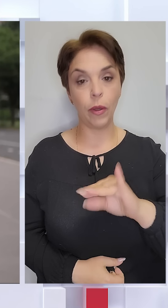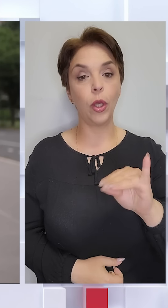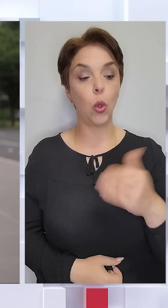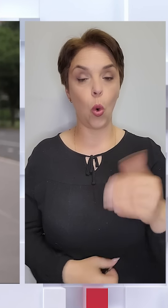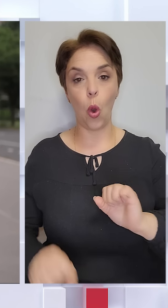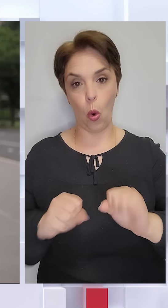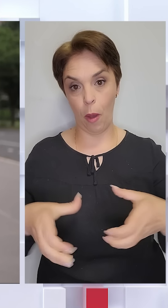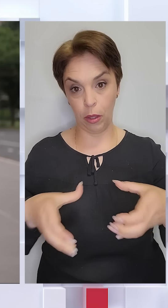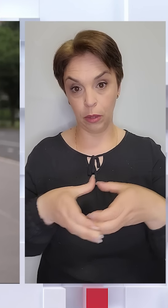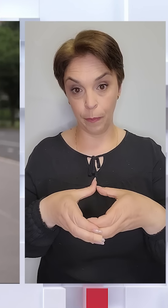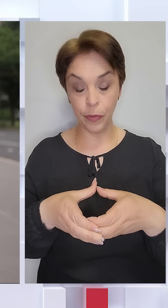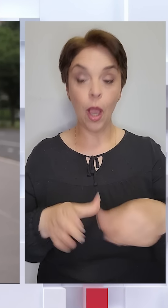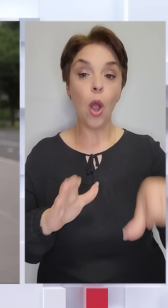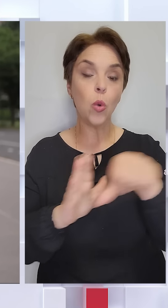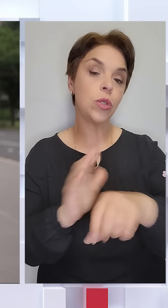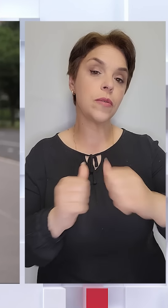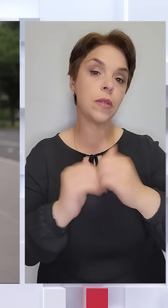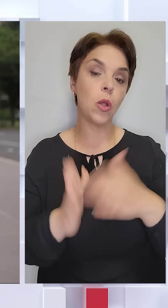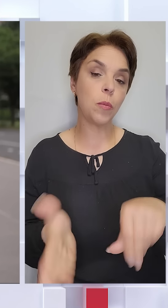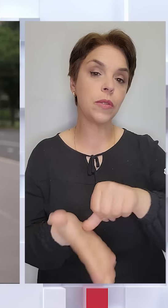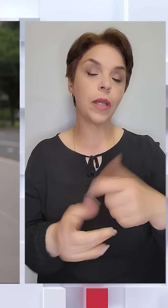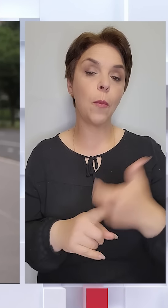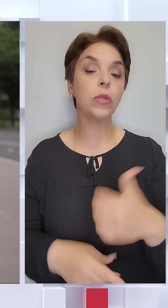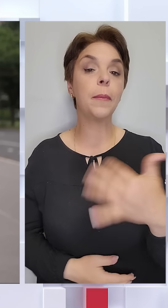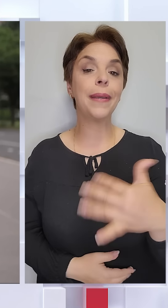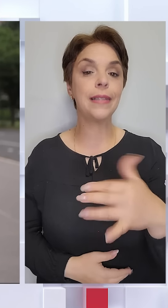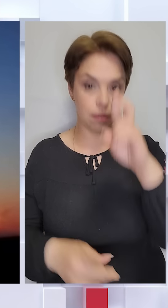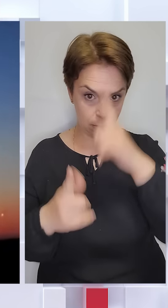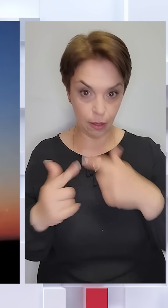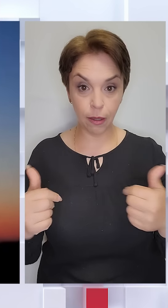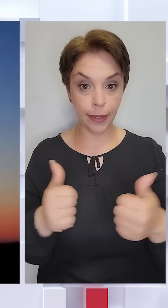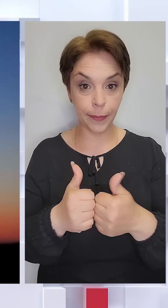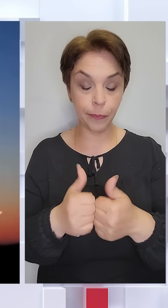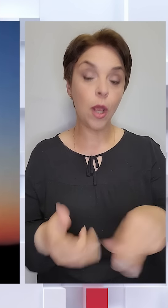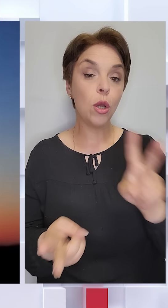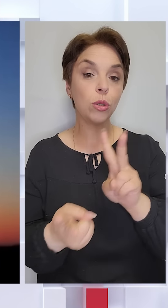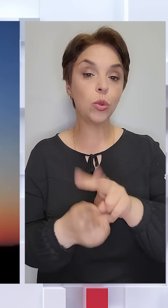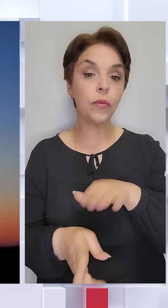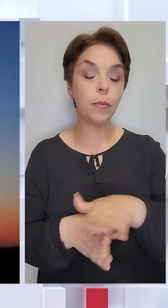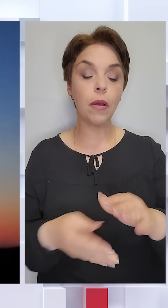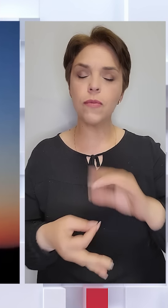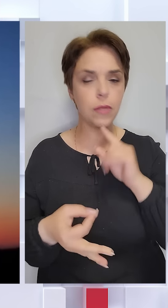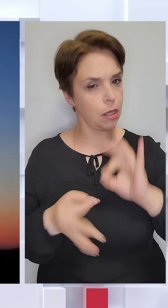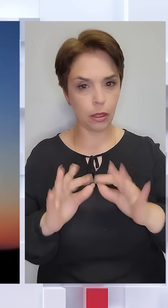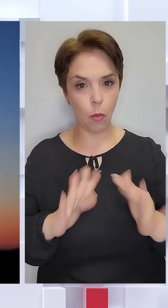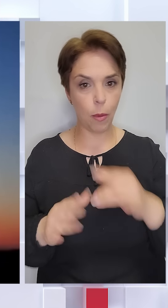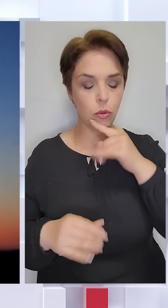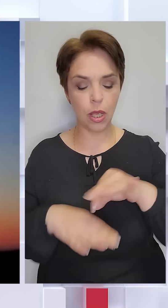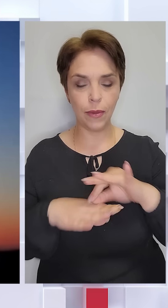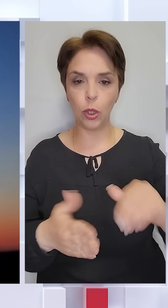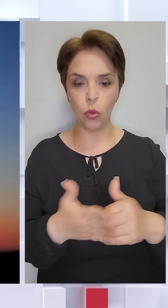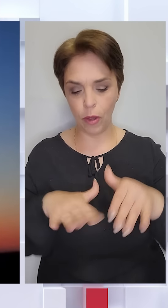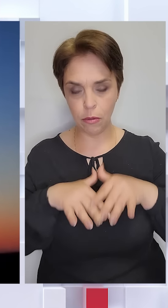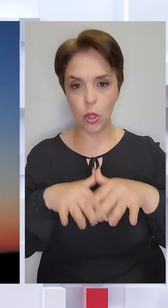команда. Участь беруть загалом представники понад 50 країн. Зустріч відбувається у складний момент. Росія веде новий